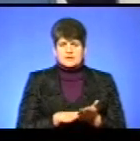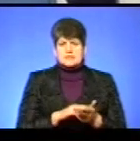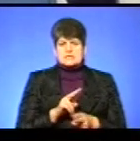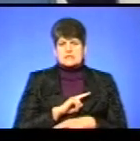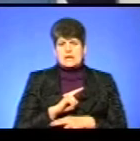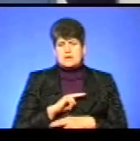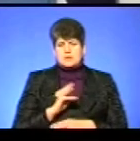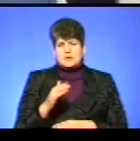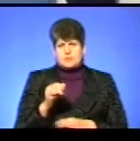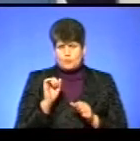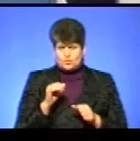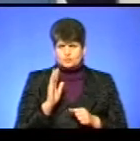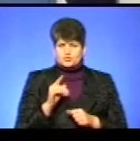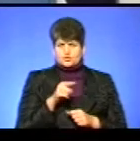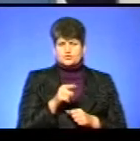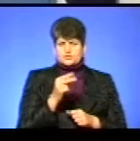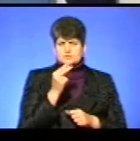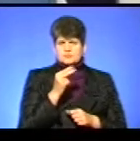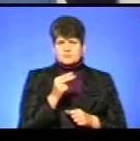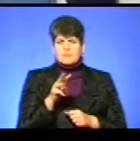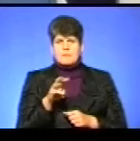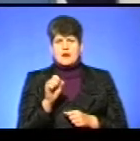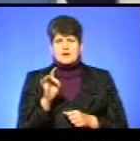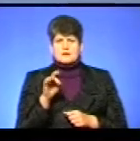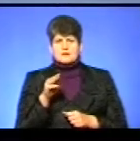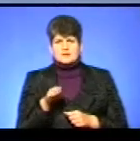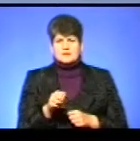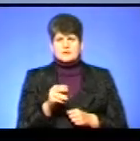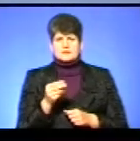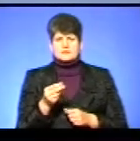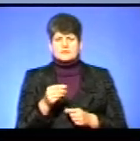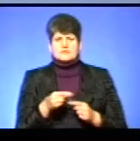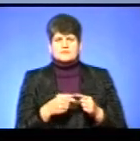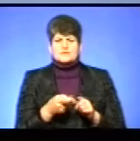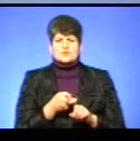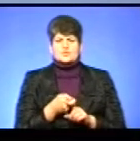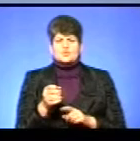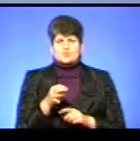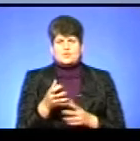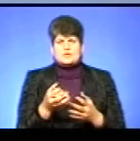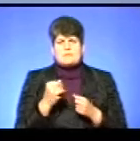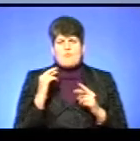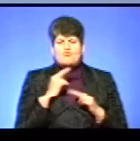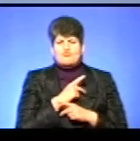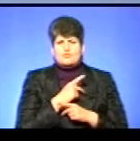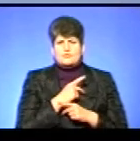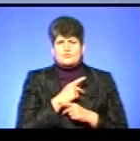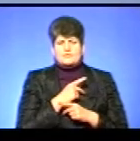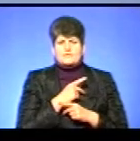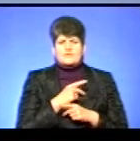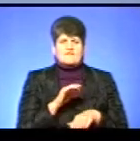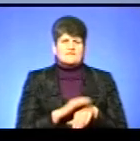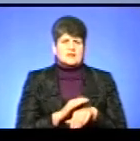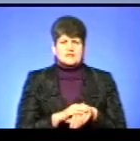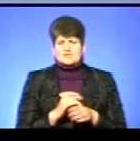бути, що Мартин Стрівлястий через Тернопільський став отримав отруєння і таким чином загинулося ці птахів? Фактично